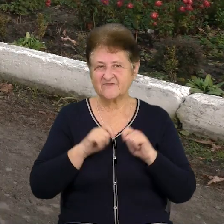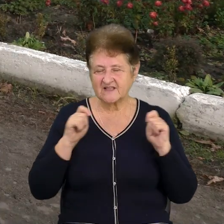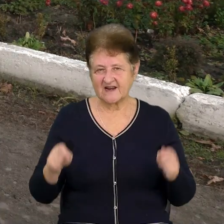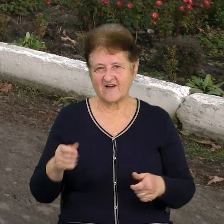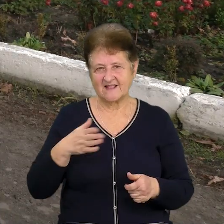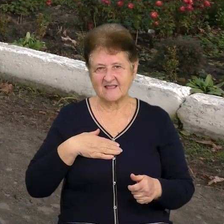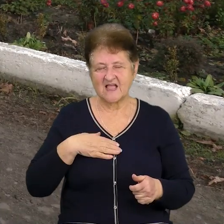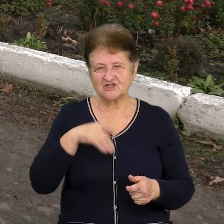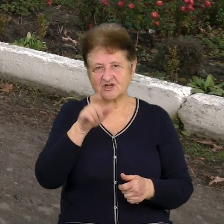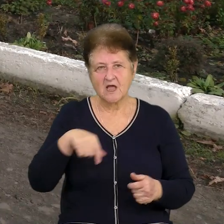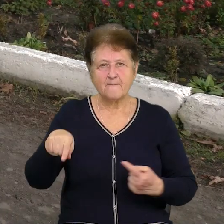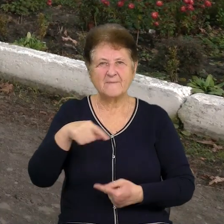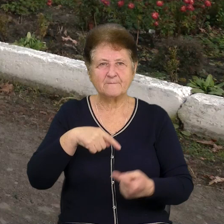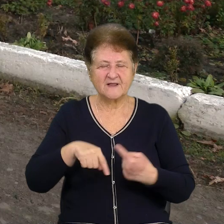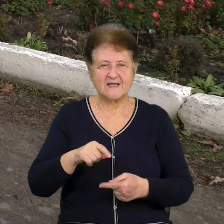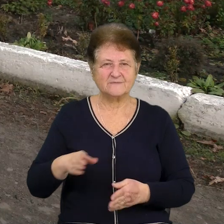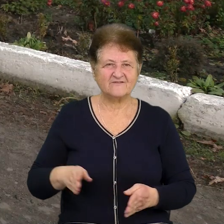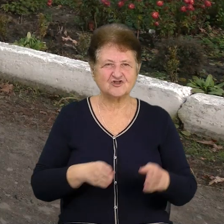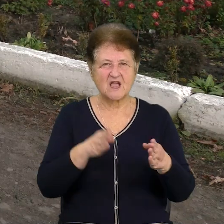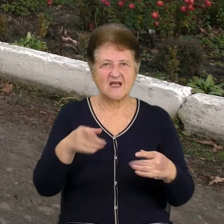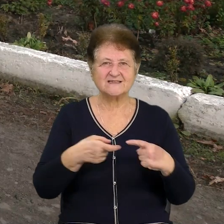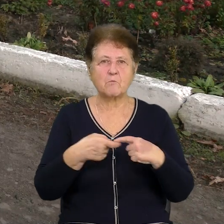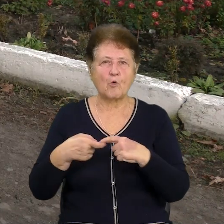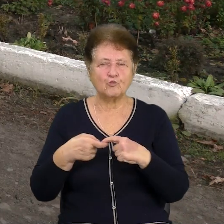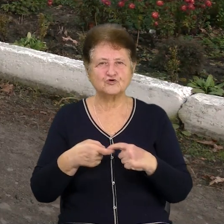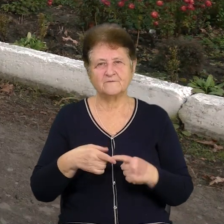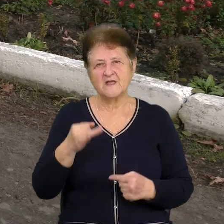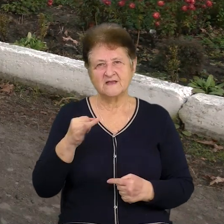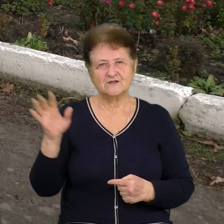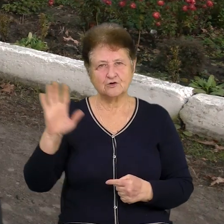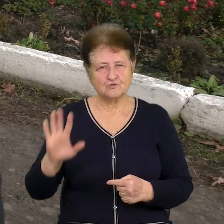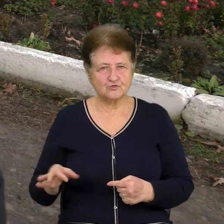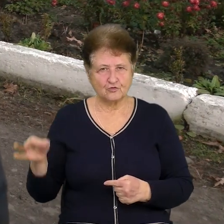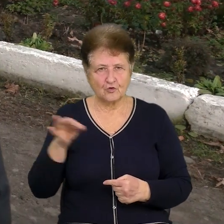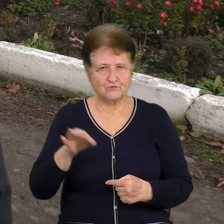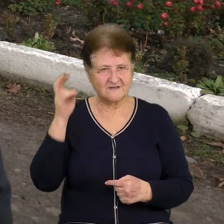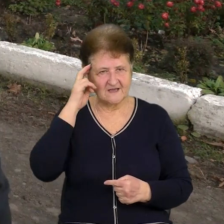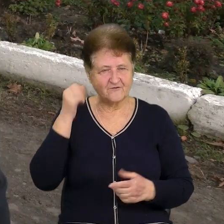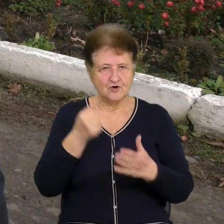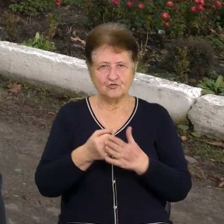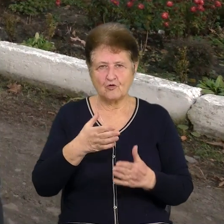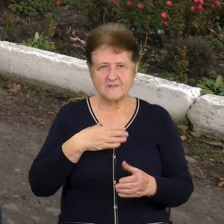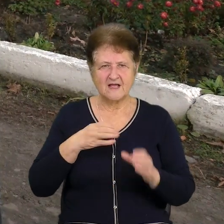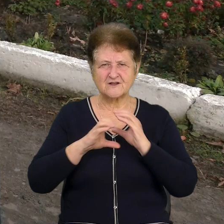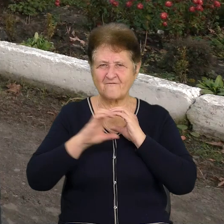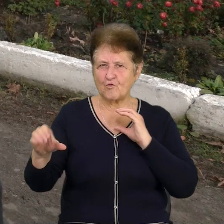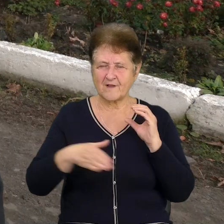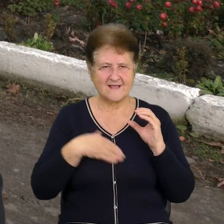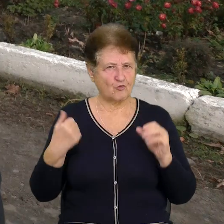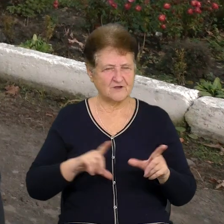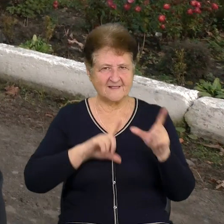підприємців, це відкриває шляхи сполучення із Шосткою, із Києвом. Тому що фури до нас теж не хотіли їхати.